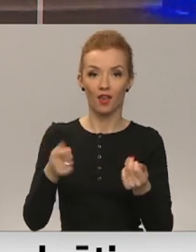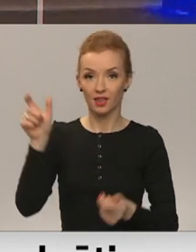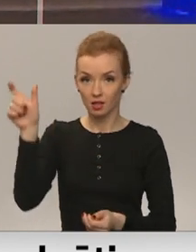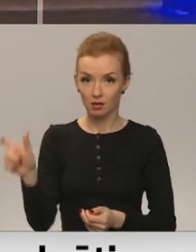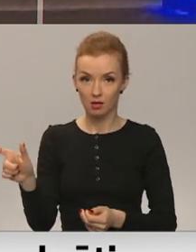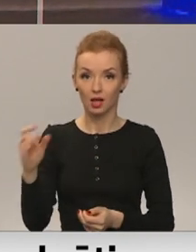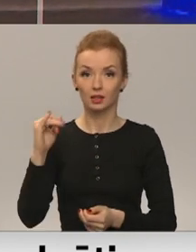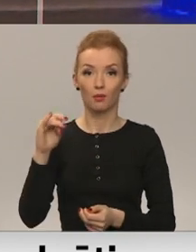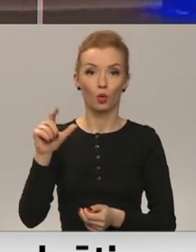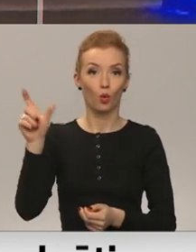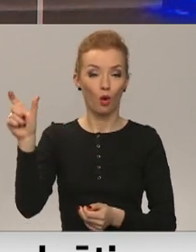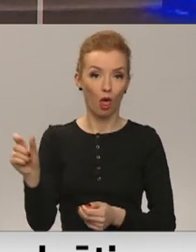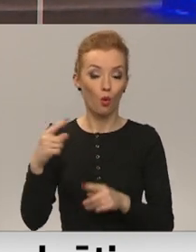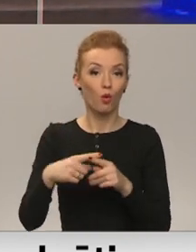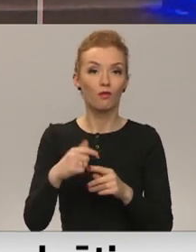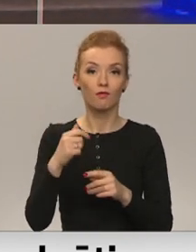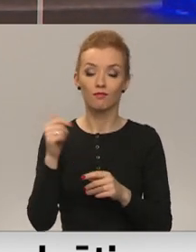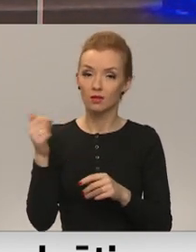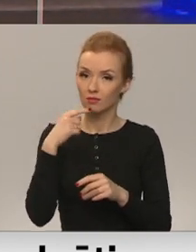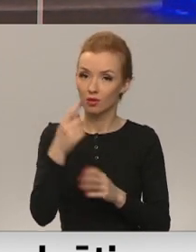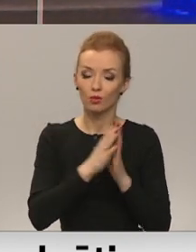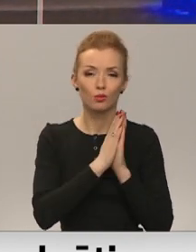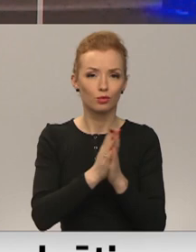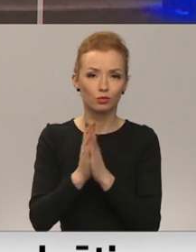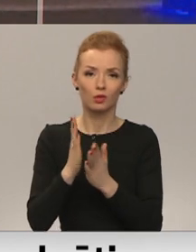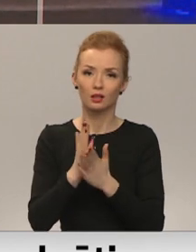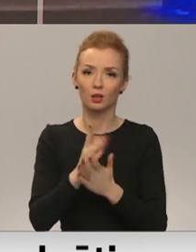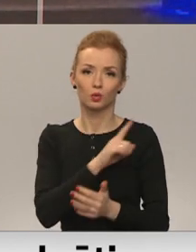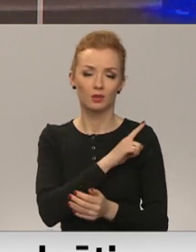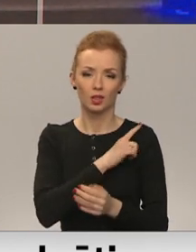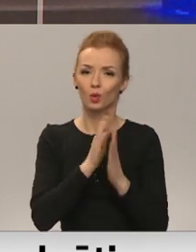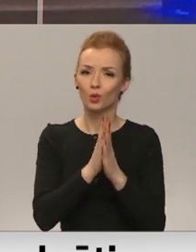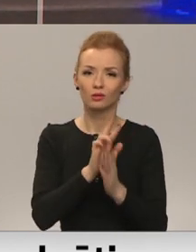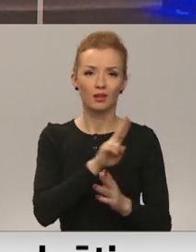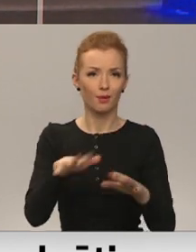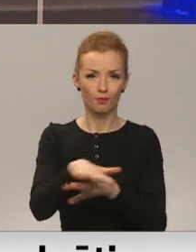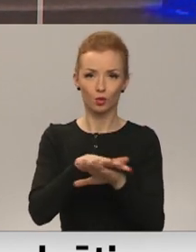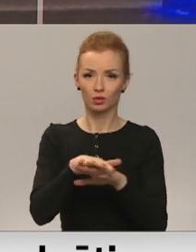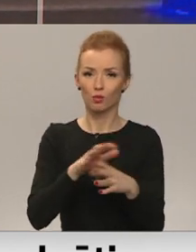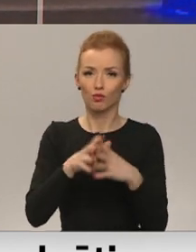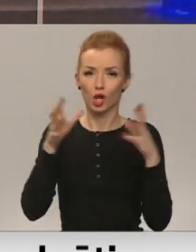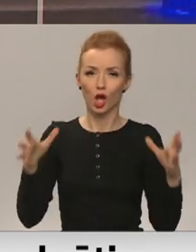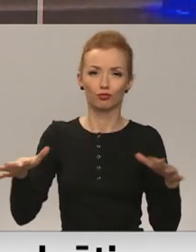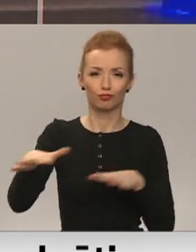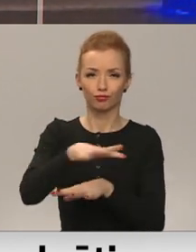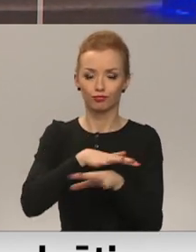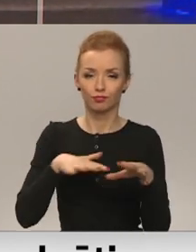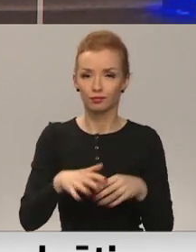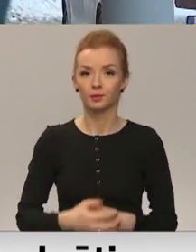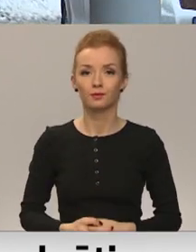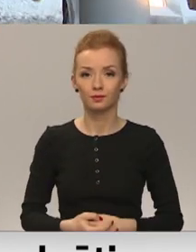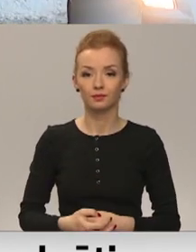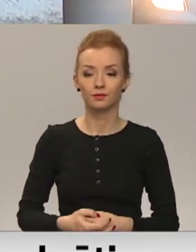Liena Cīpula. Mediķi ļoti aicina iedzīvotājs būt piesardzīgiem un svētkos nepulcēties plašās kompānijās. Turpina Madara Līcīte.